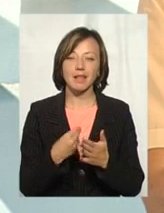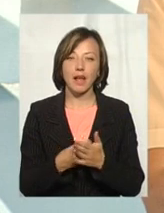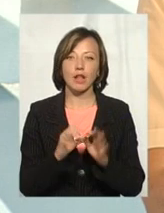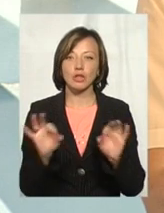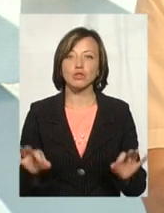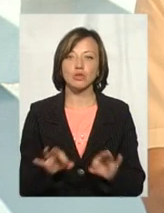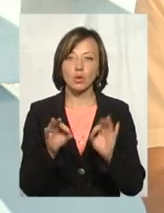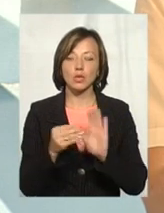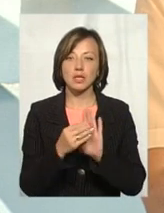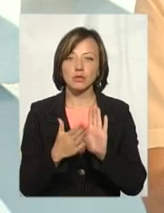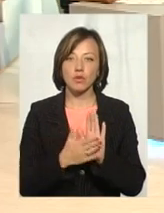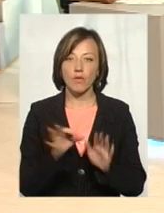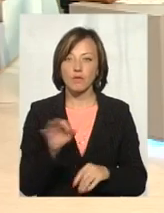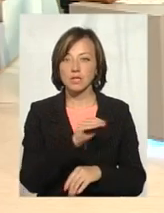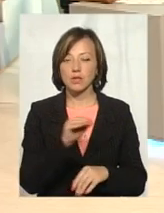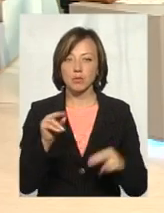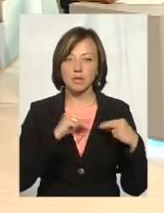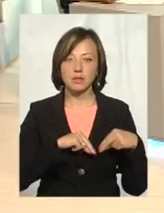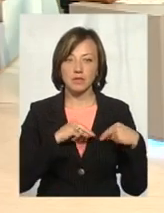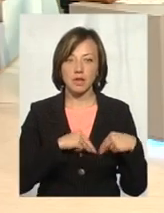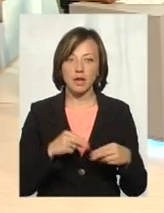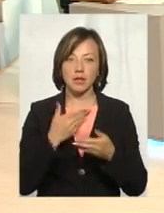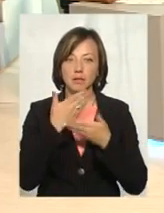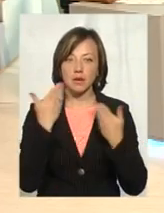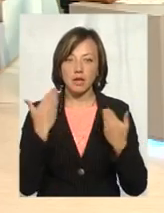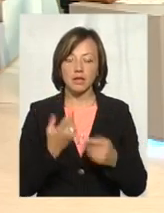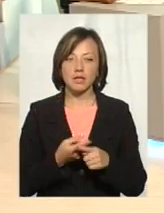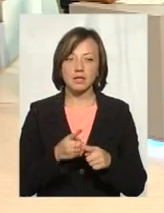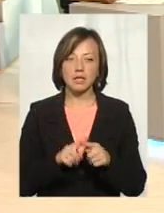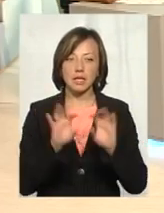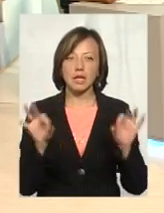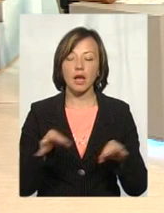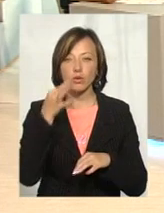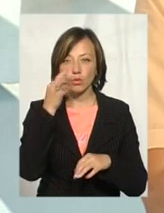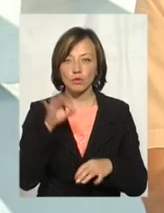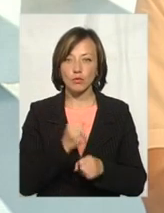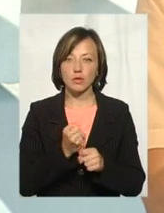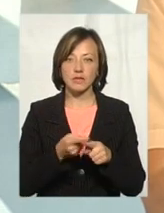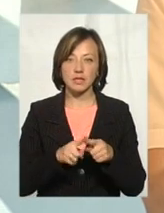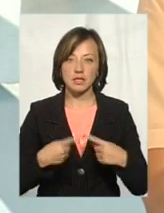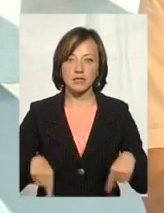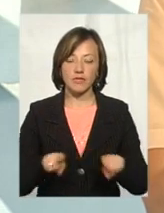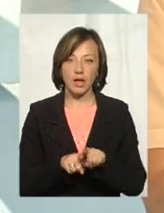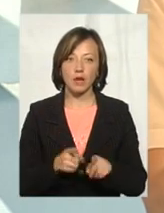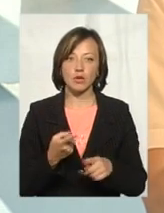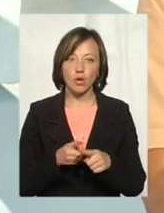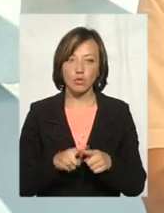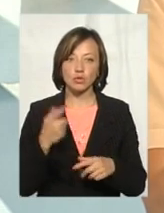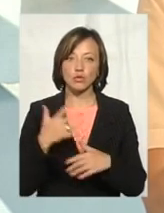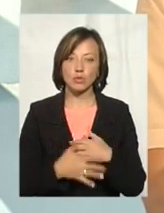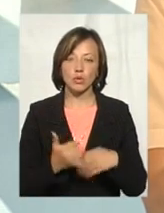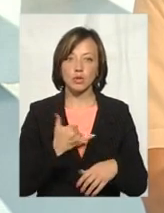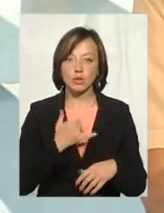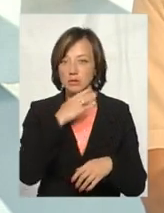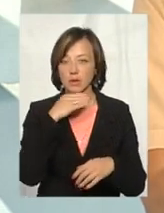жодного зареєстрованого офіційного працівника і ніякого досвіду роботи в цій сфері. Тому, зрозуміло, в нас